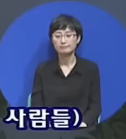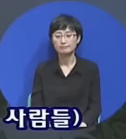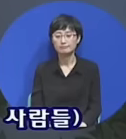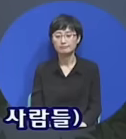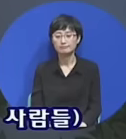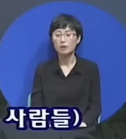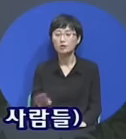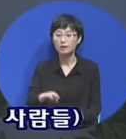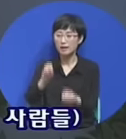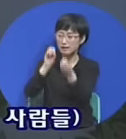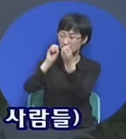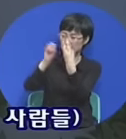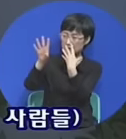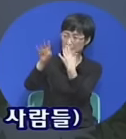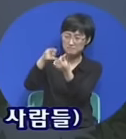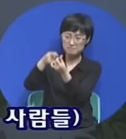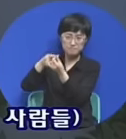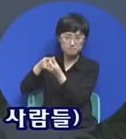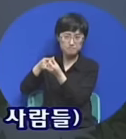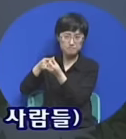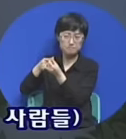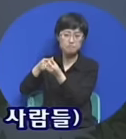제일 응답을 받은 거예요.